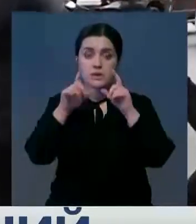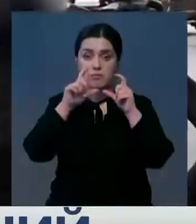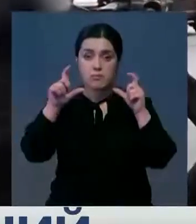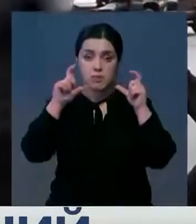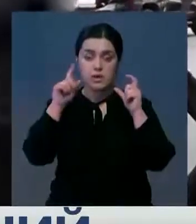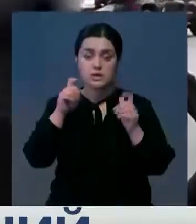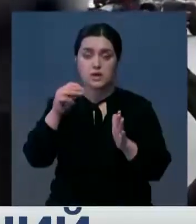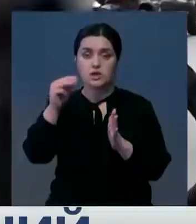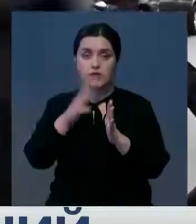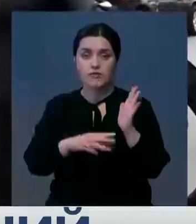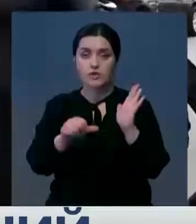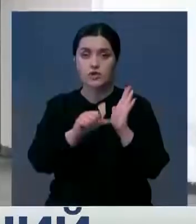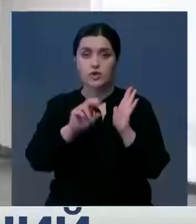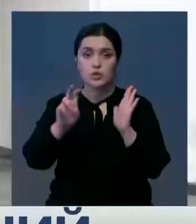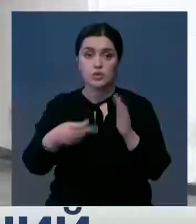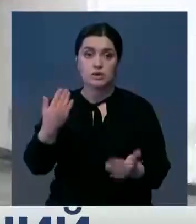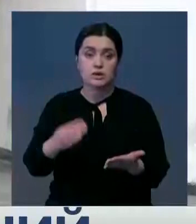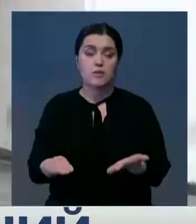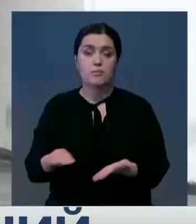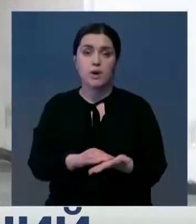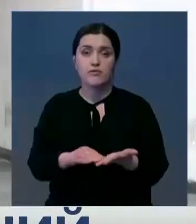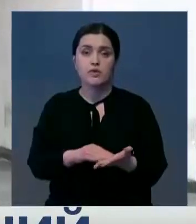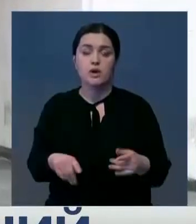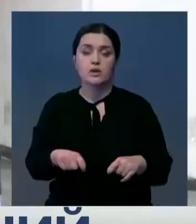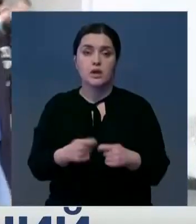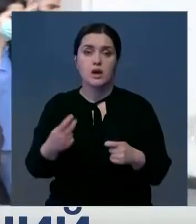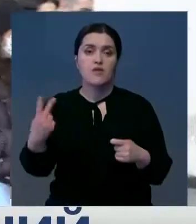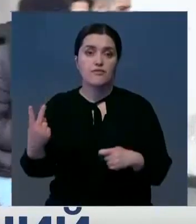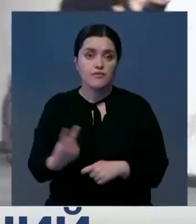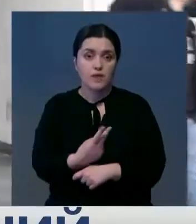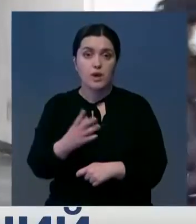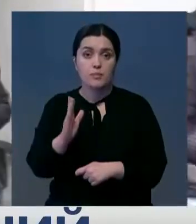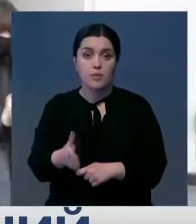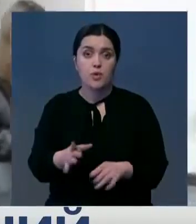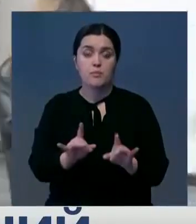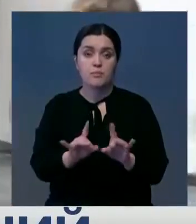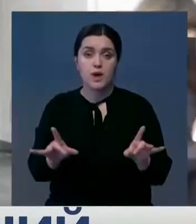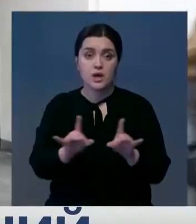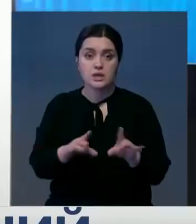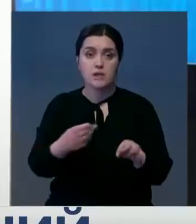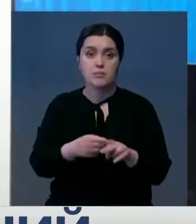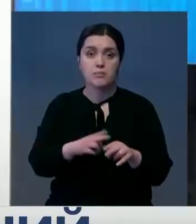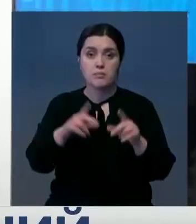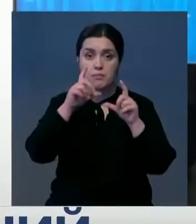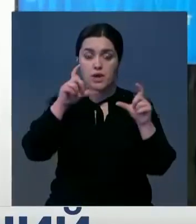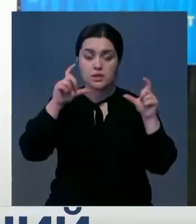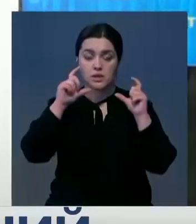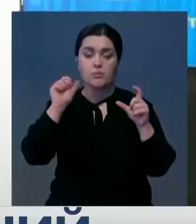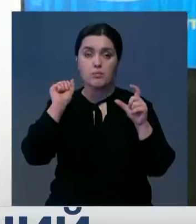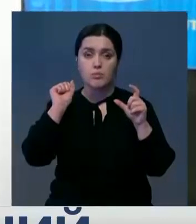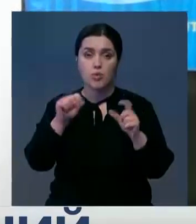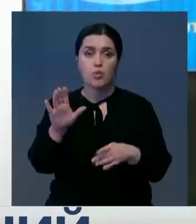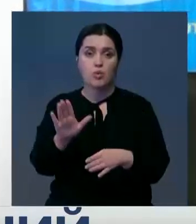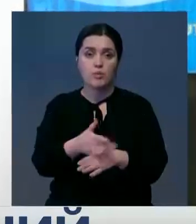это штрафуют на 6 долларов. При повторном нарушении теперь штраф удваивается. По словам эпидемиологов, маски граждане смогут снять в лучшем